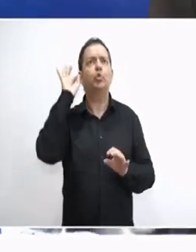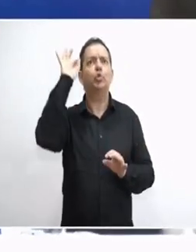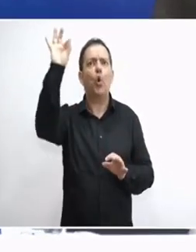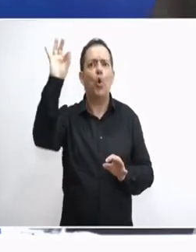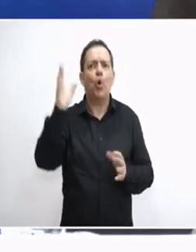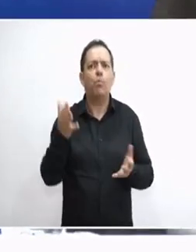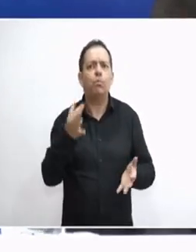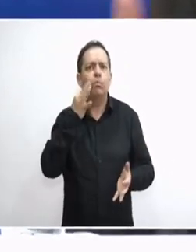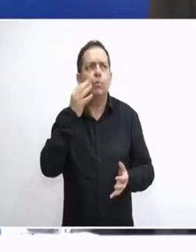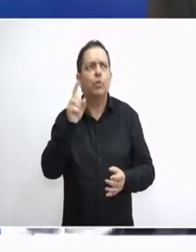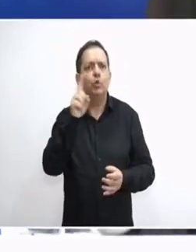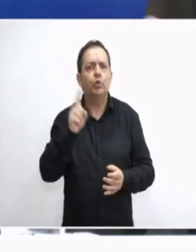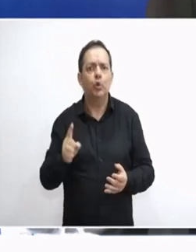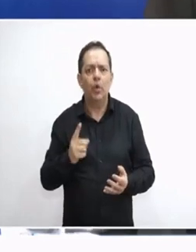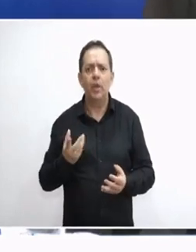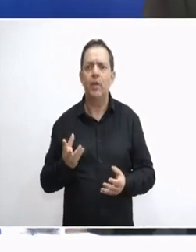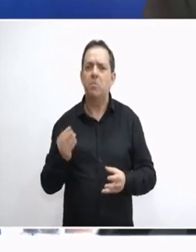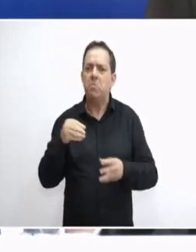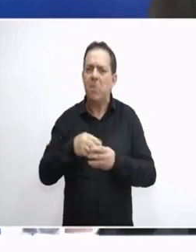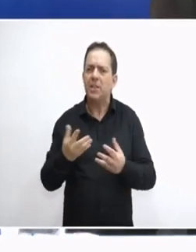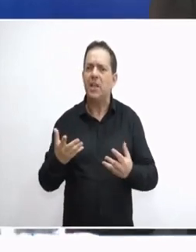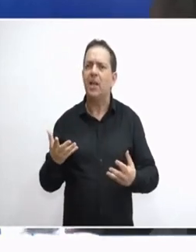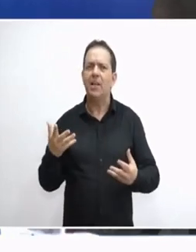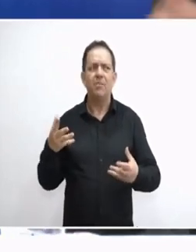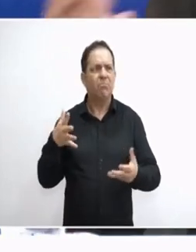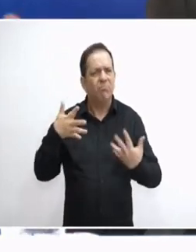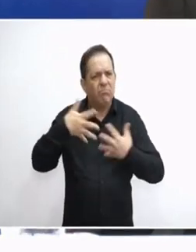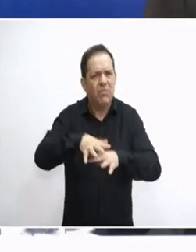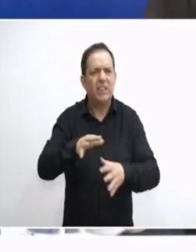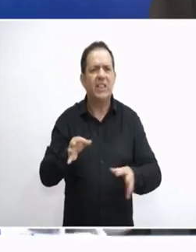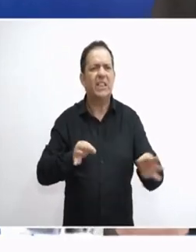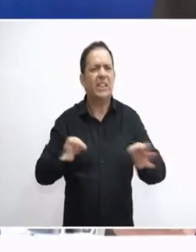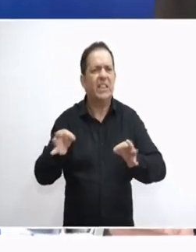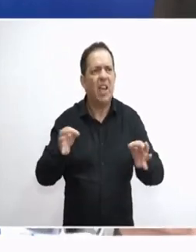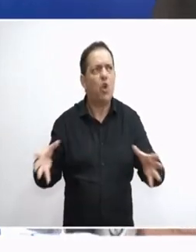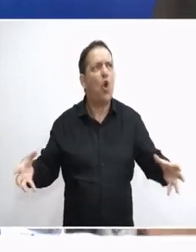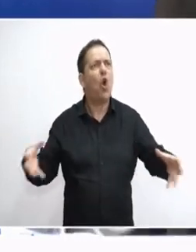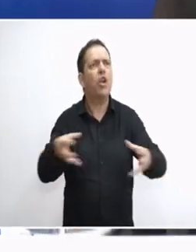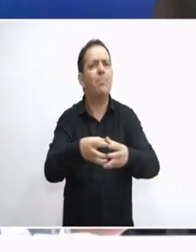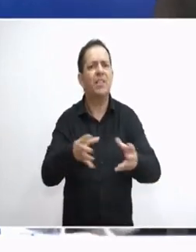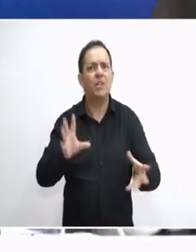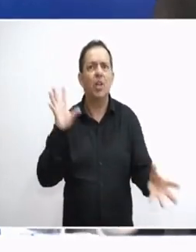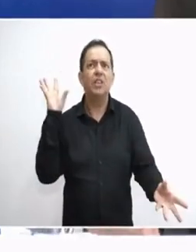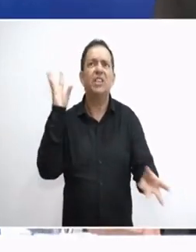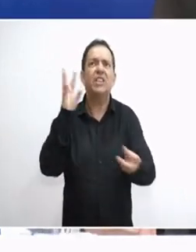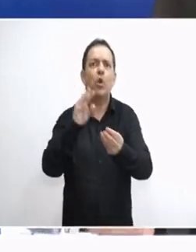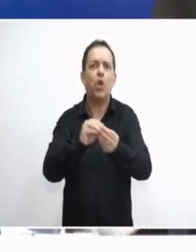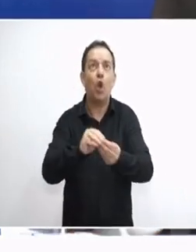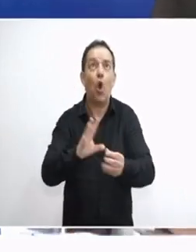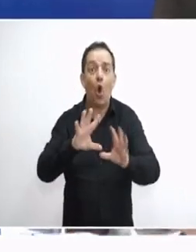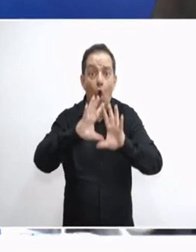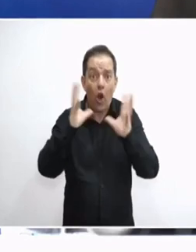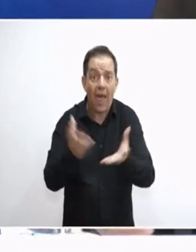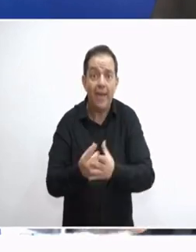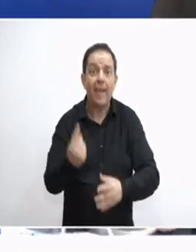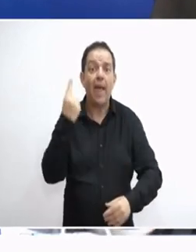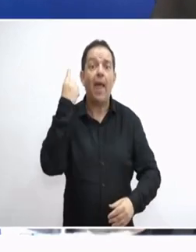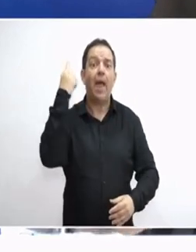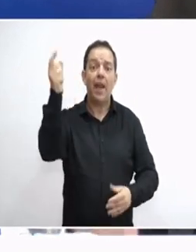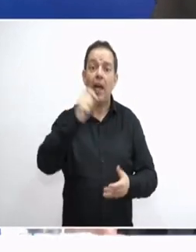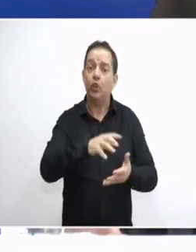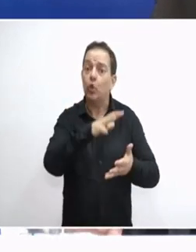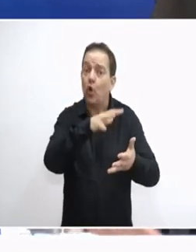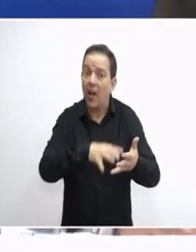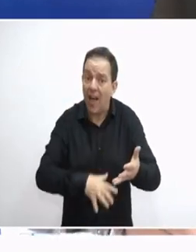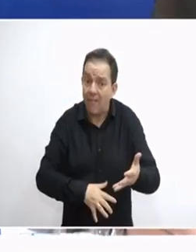μην εντασσόμαστε σε ένα τεράστιο σχέδιο της συλλογικότητας του όλου. Όλα και τα πάντα είναι ένα, όπως το περιγράφω και το γράφω και